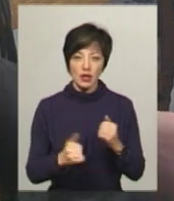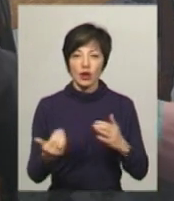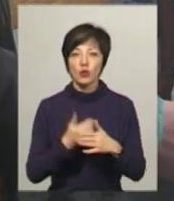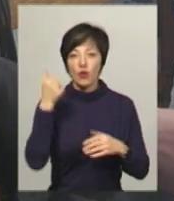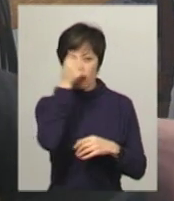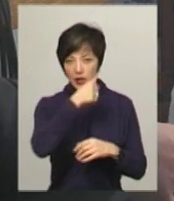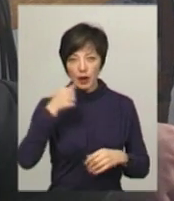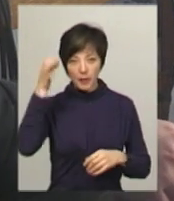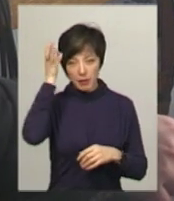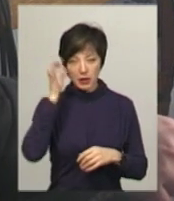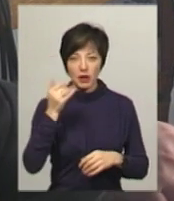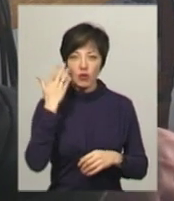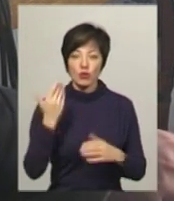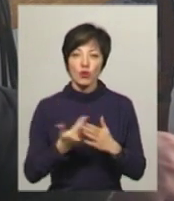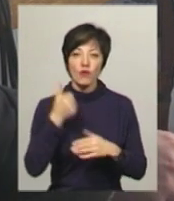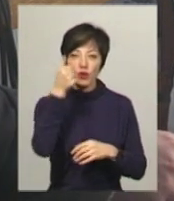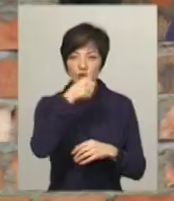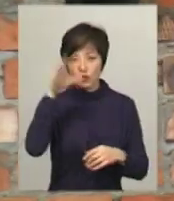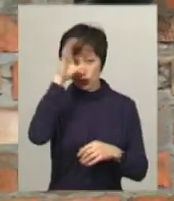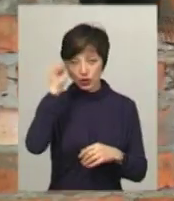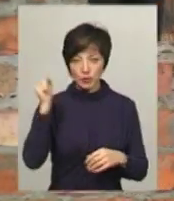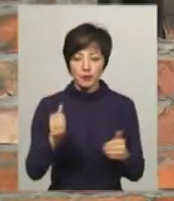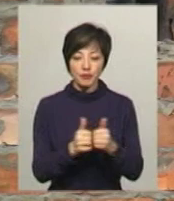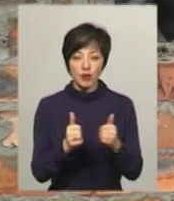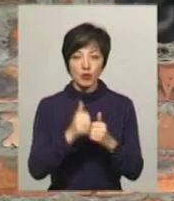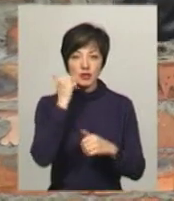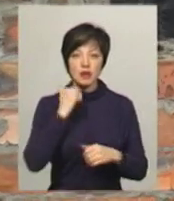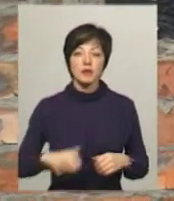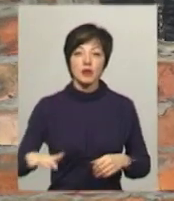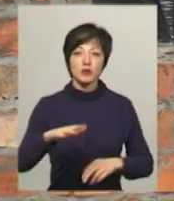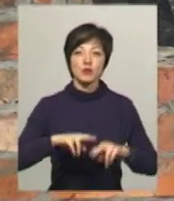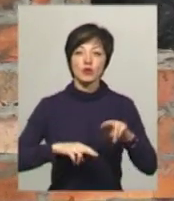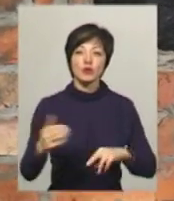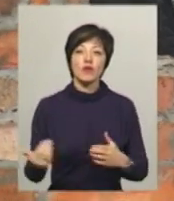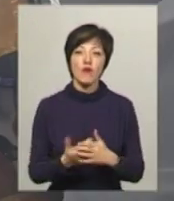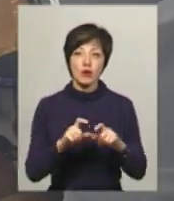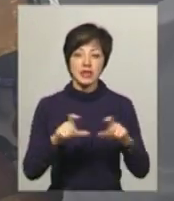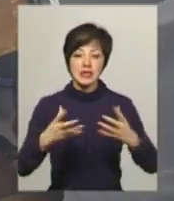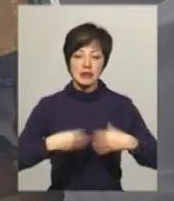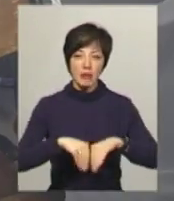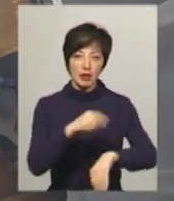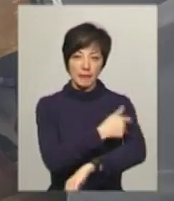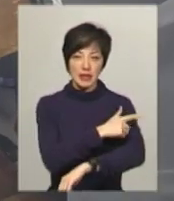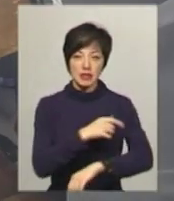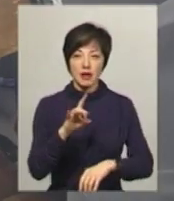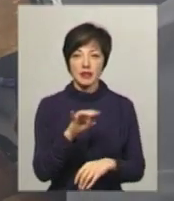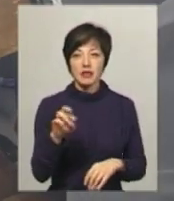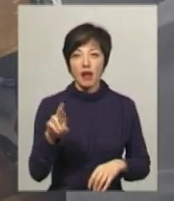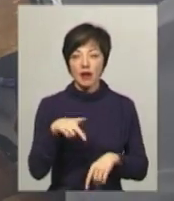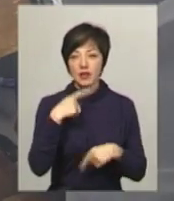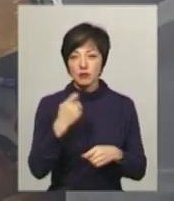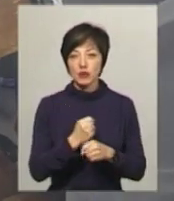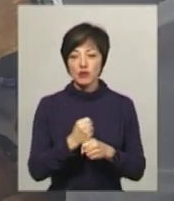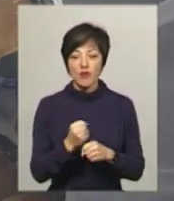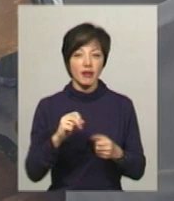на Новий рік пам'ятаю, колись новорічну ніч. Поряд зі старим приміщенням будується нова амбулаторія сімейної медицини. Раїса Яківна каже,